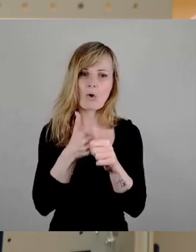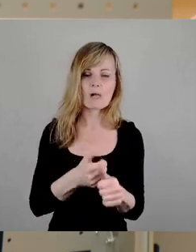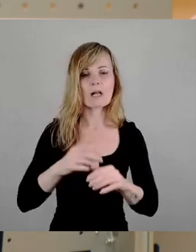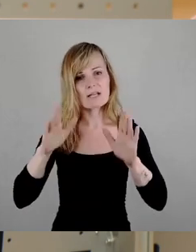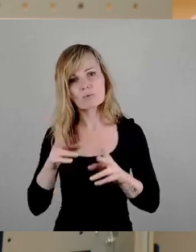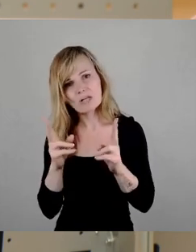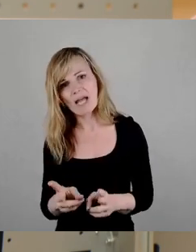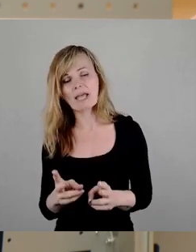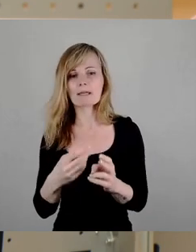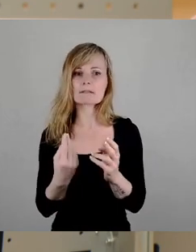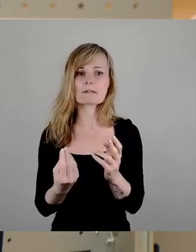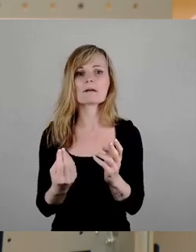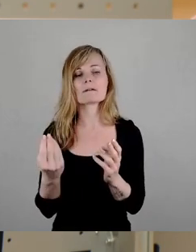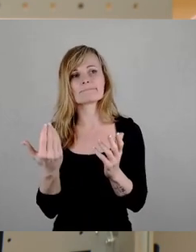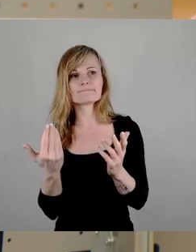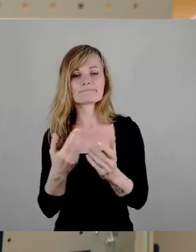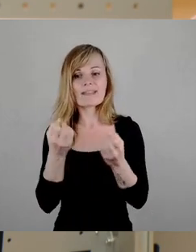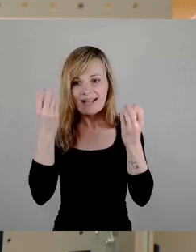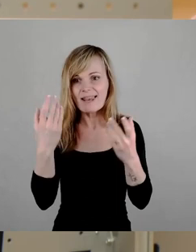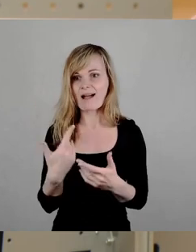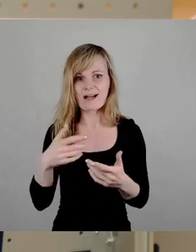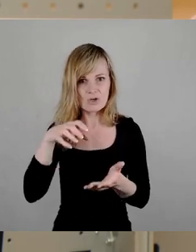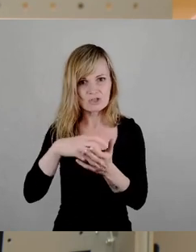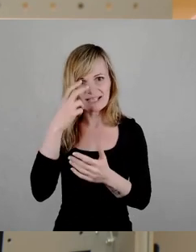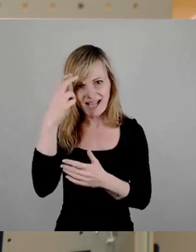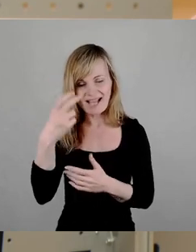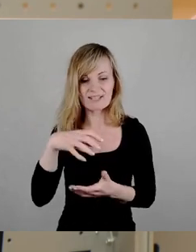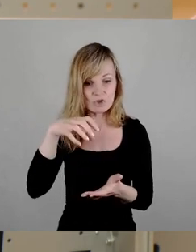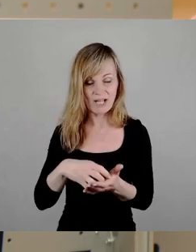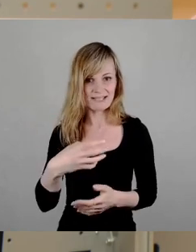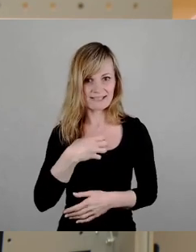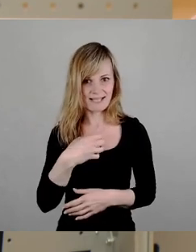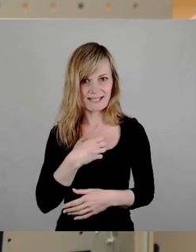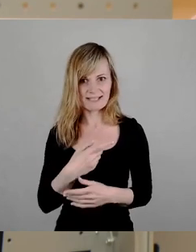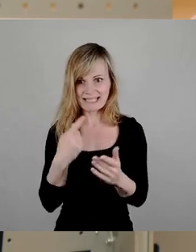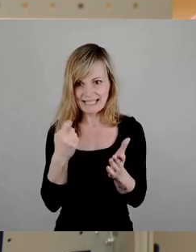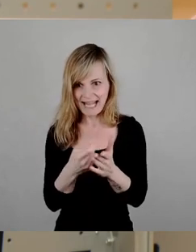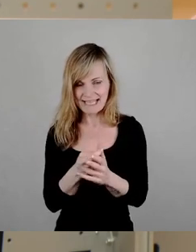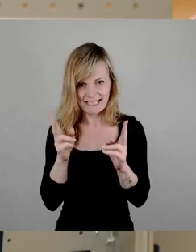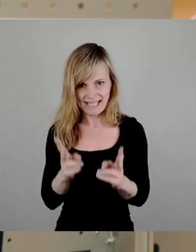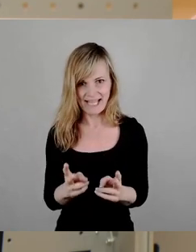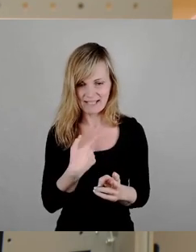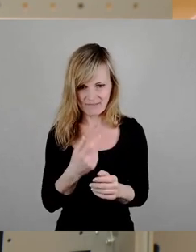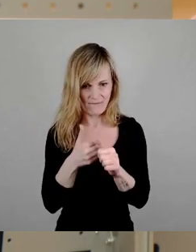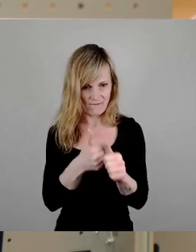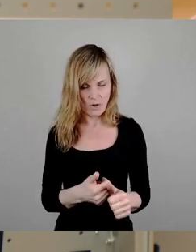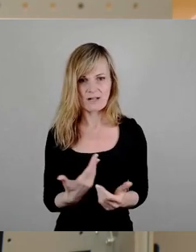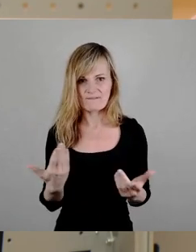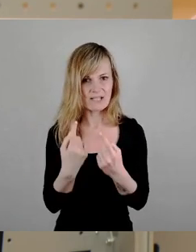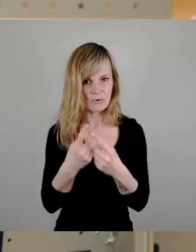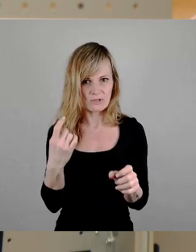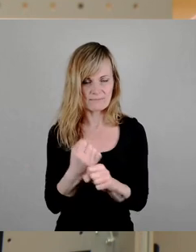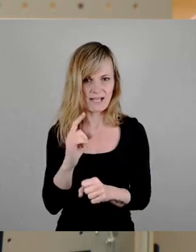Natürlich halten wir das. Natürlich hält sich dieser Stadtrat, natürlich hält sich die Stadt Dresden an geltendes Recht. Was sollte sie denn auch sonst tun? Dann